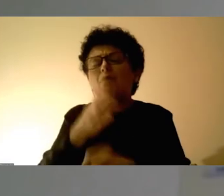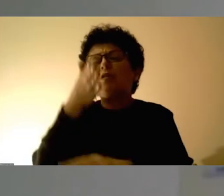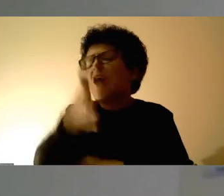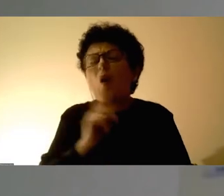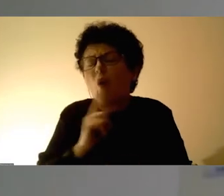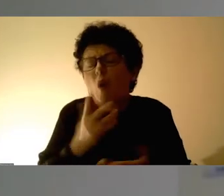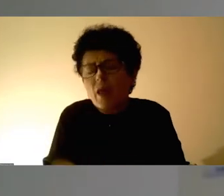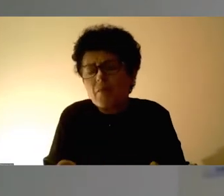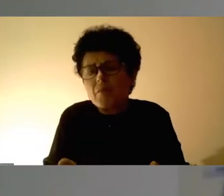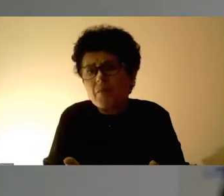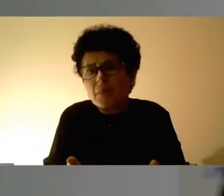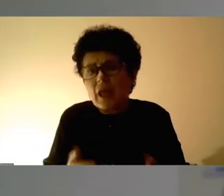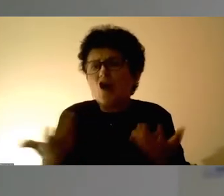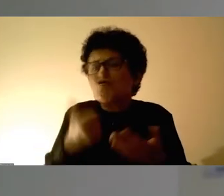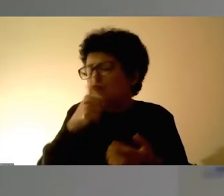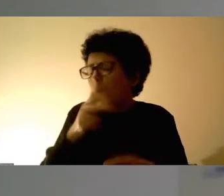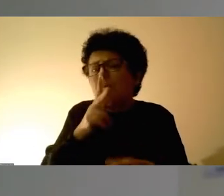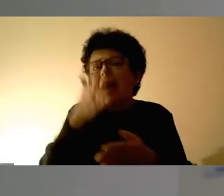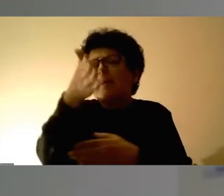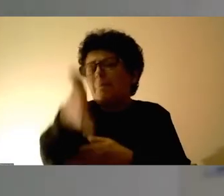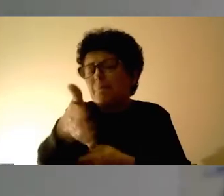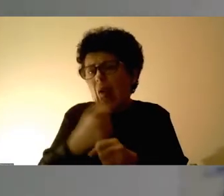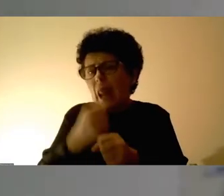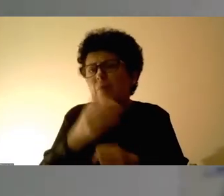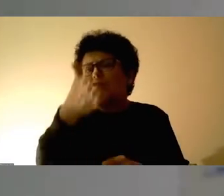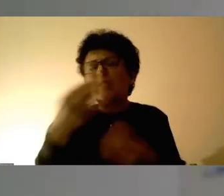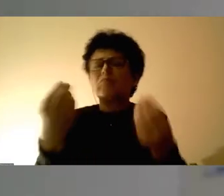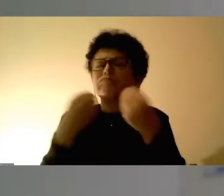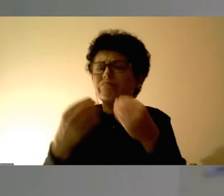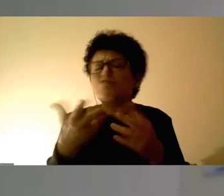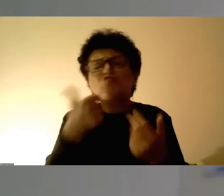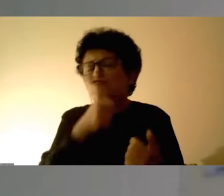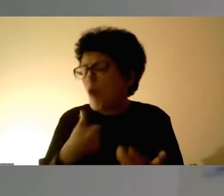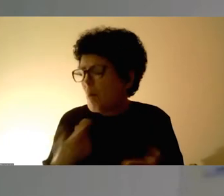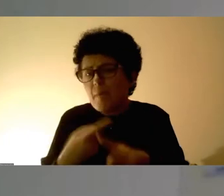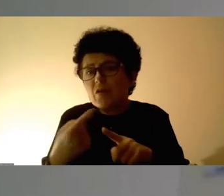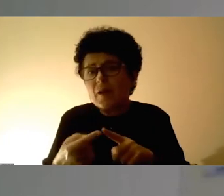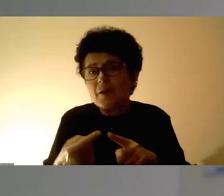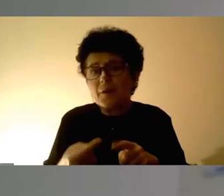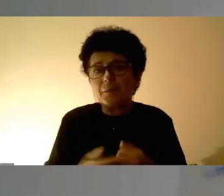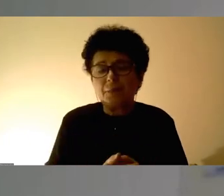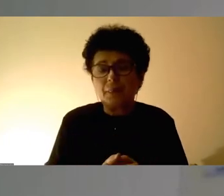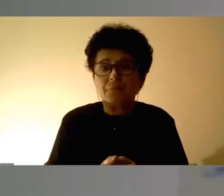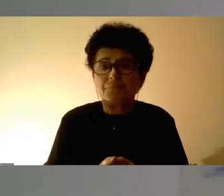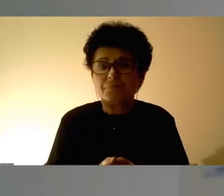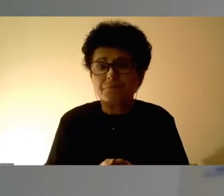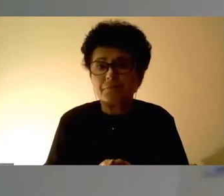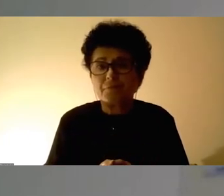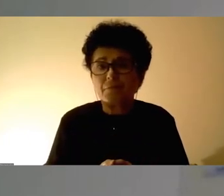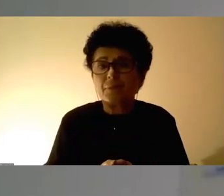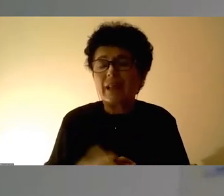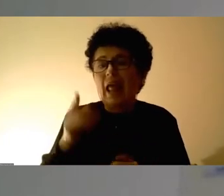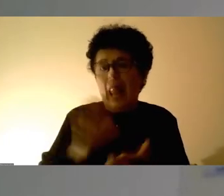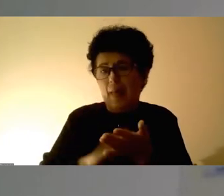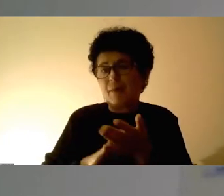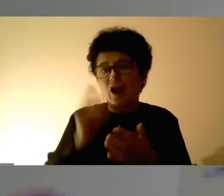наликуваат еден на друг и секако тие се нели често пати етикетирани и тие се сторителите,